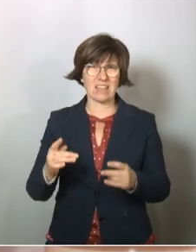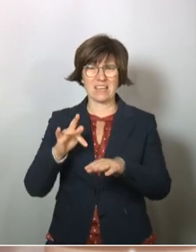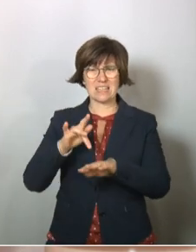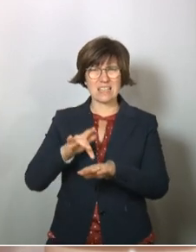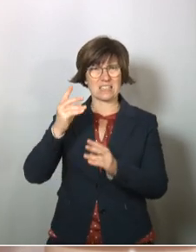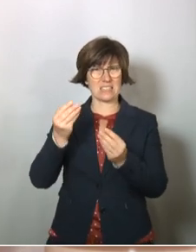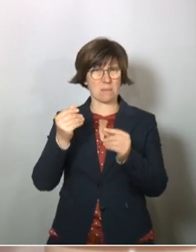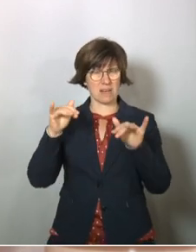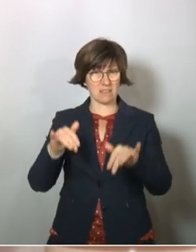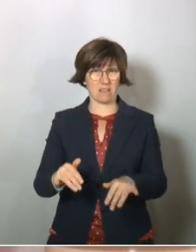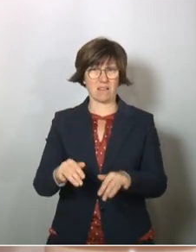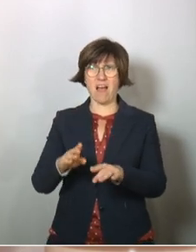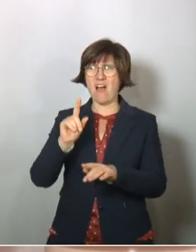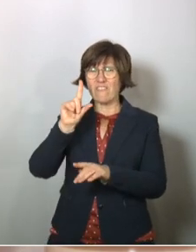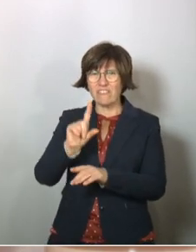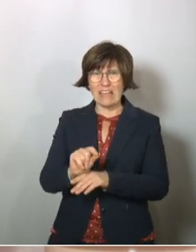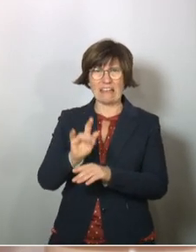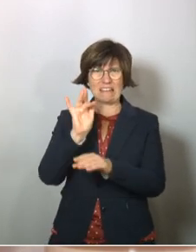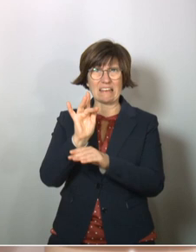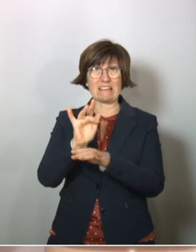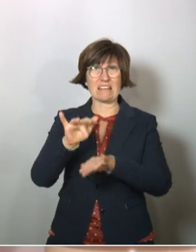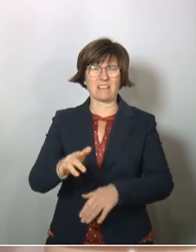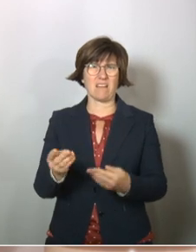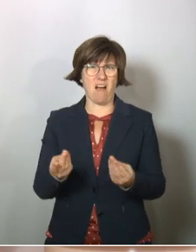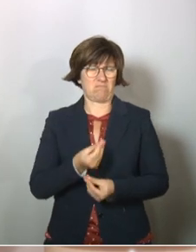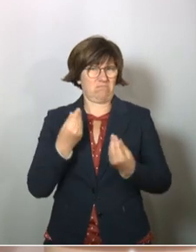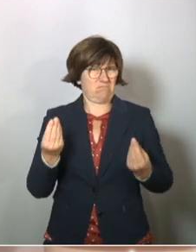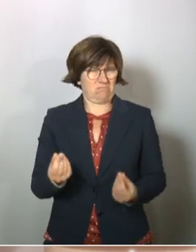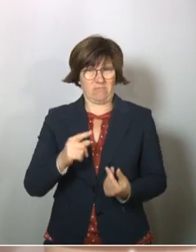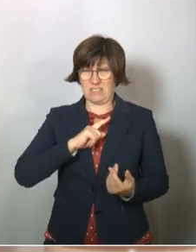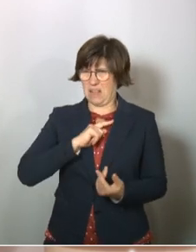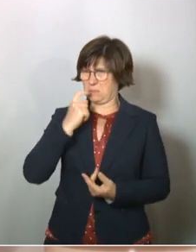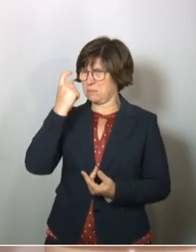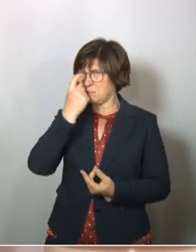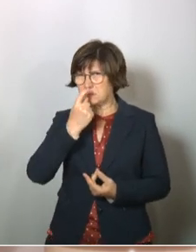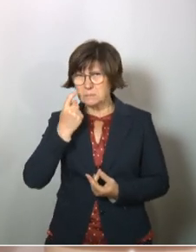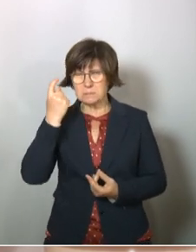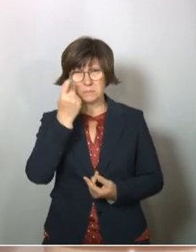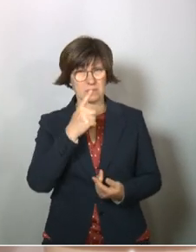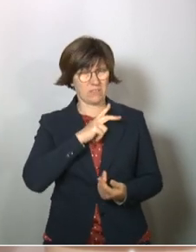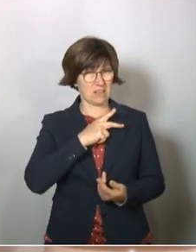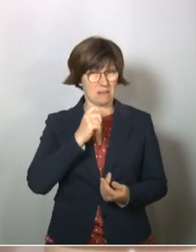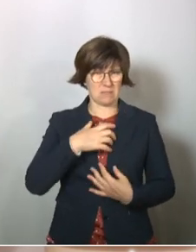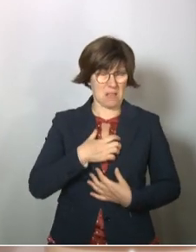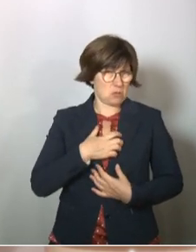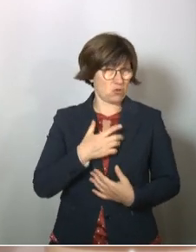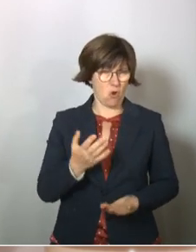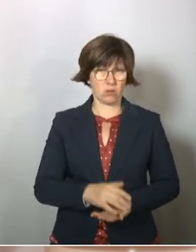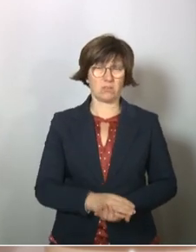Sensibilität und Kritik geäußert wurde, hat mich ein bisschen entsetzt.